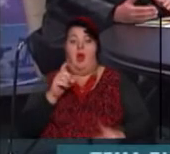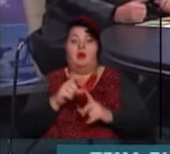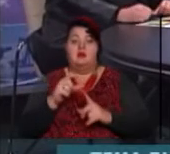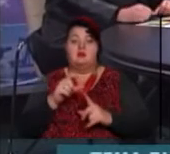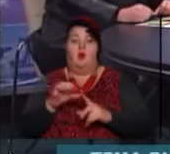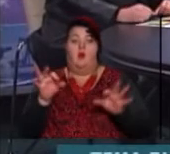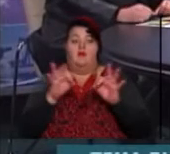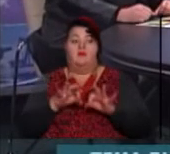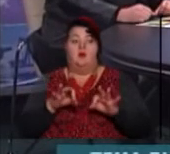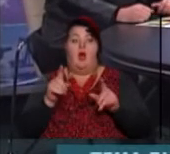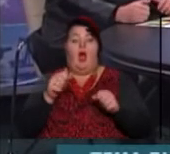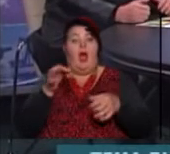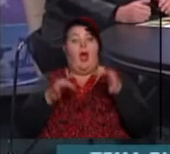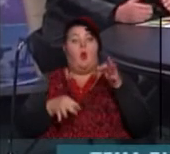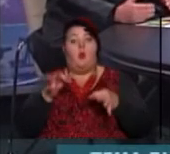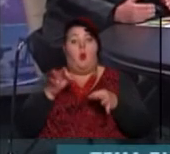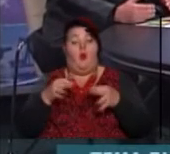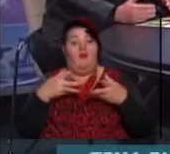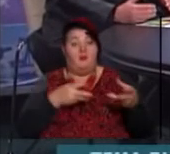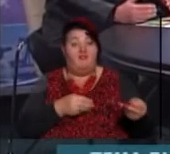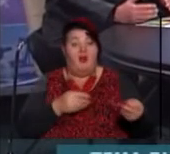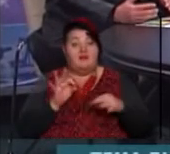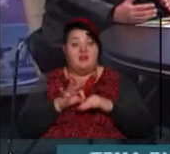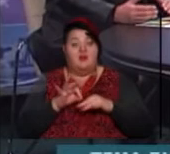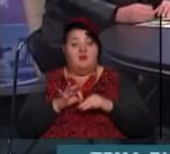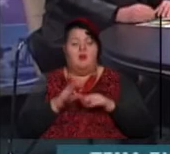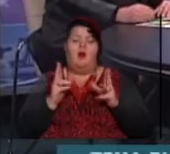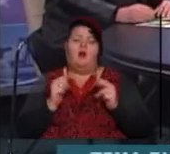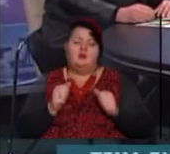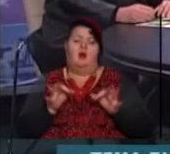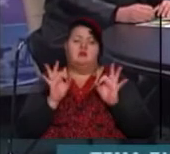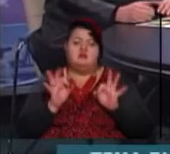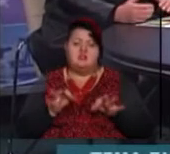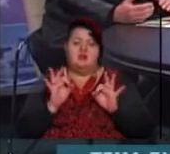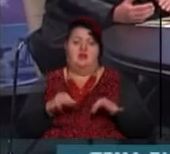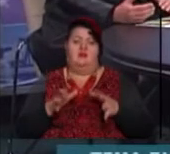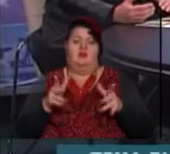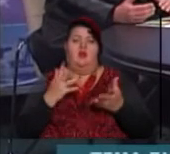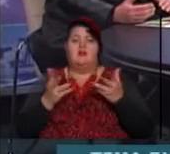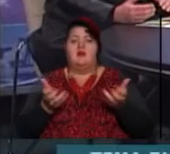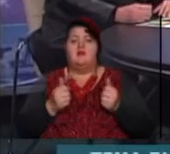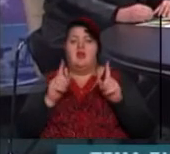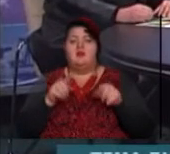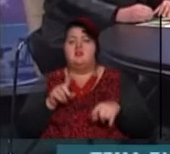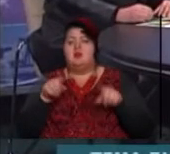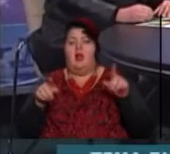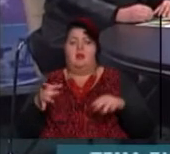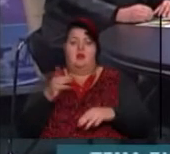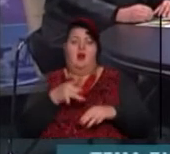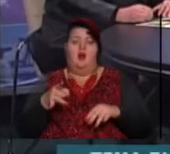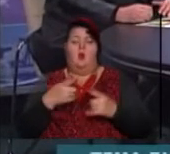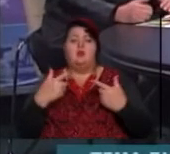А екологія впливає на захворювання? Екологія, звісно. Якщо взяти навіть ніякі райони, де